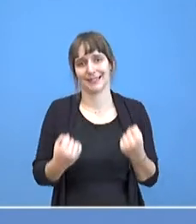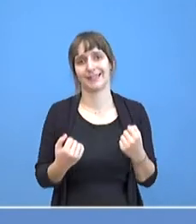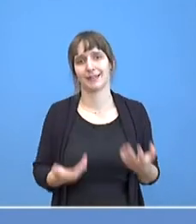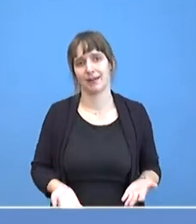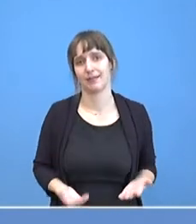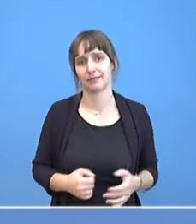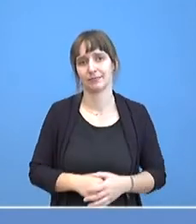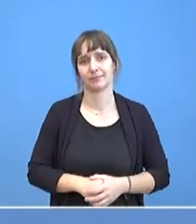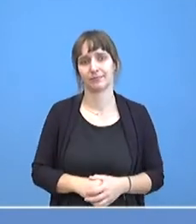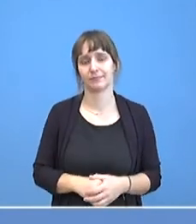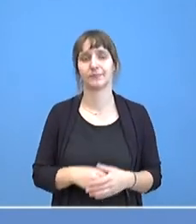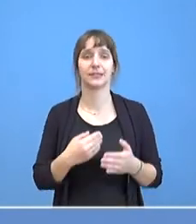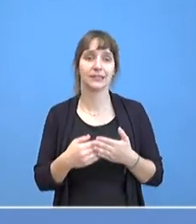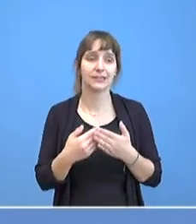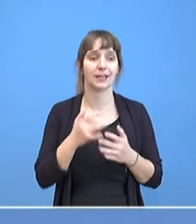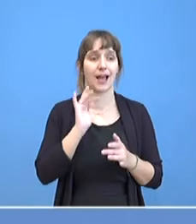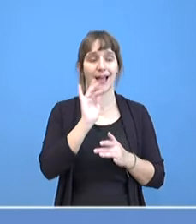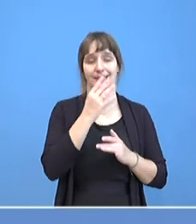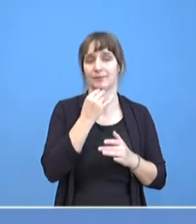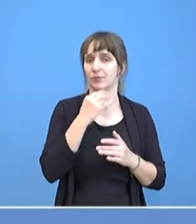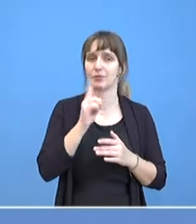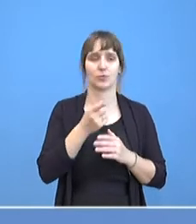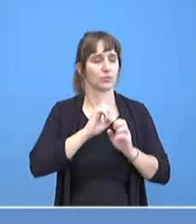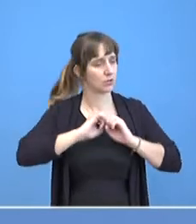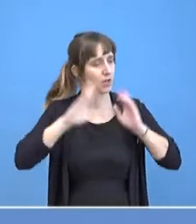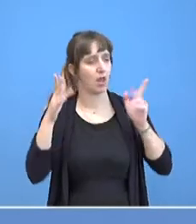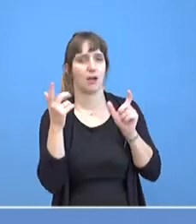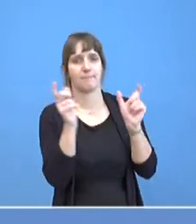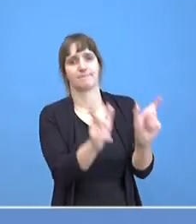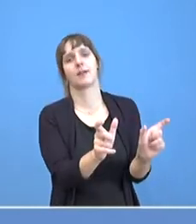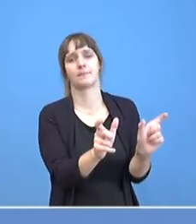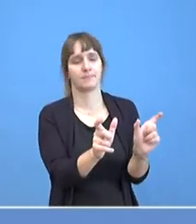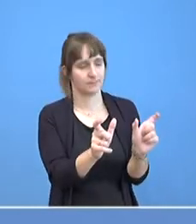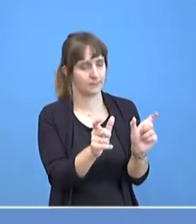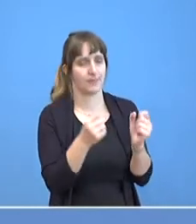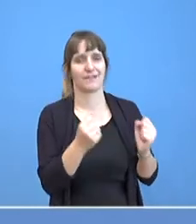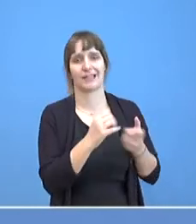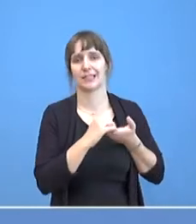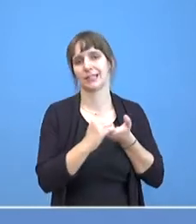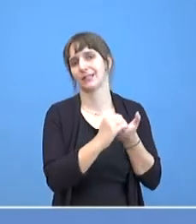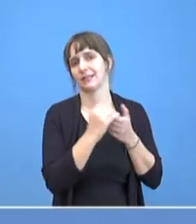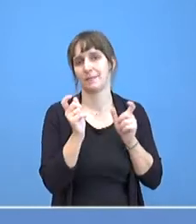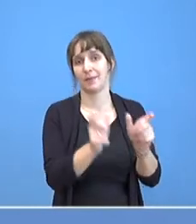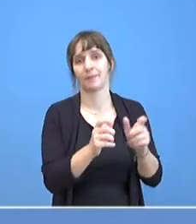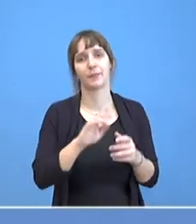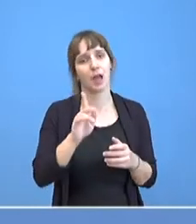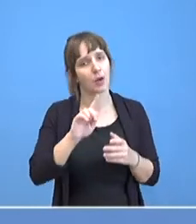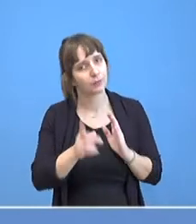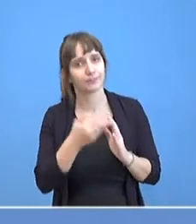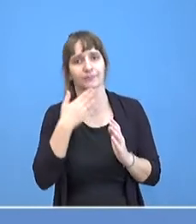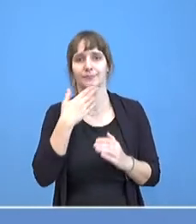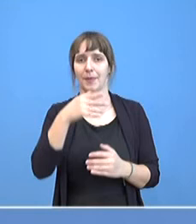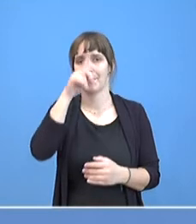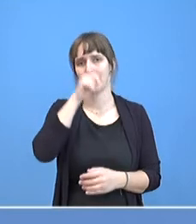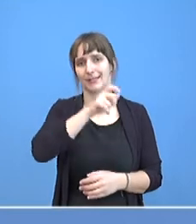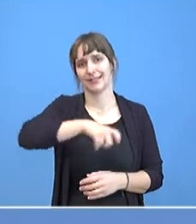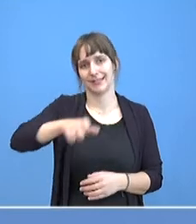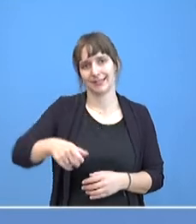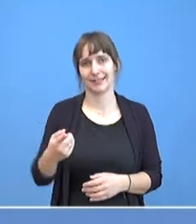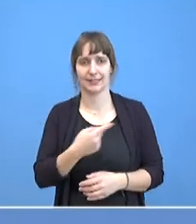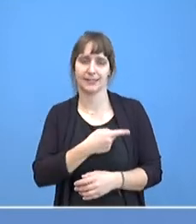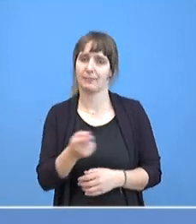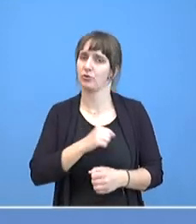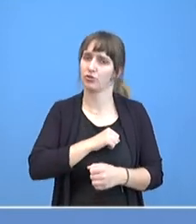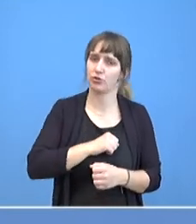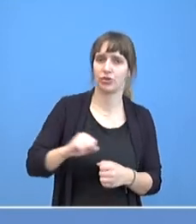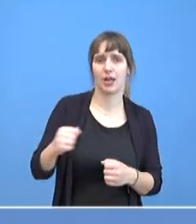müssen jeder Form von Antisemitismus entschlossen entgegentreten. Und es ist auch nochmal den Polizistinnen und Polizisten zu danken für ihren schnellen und couragierten